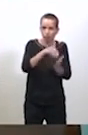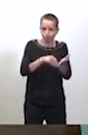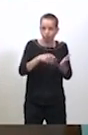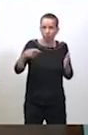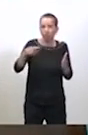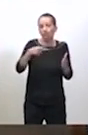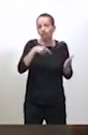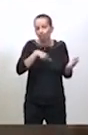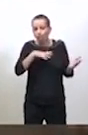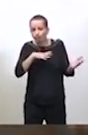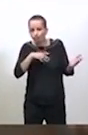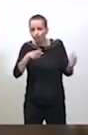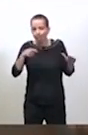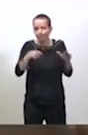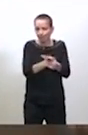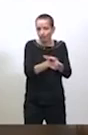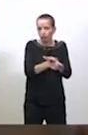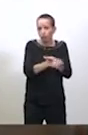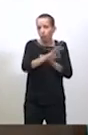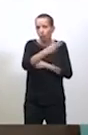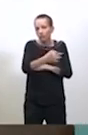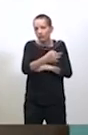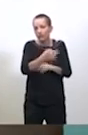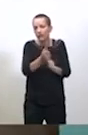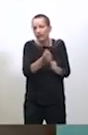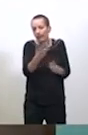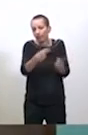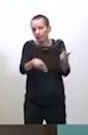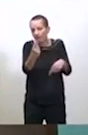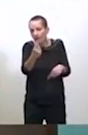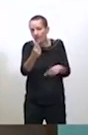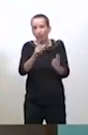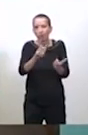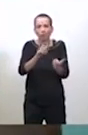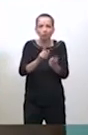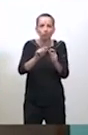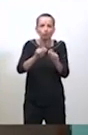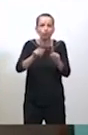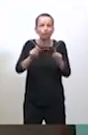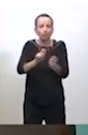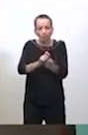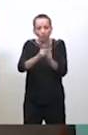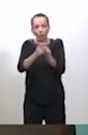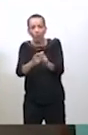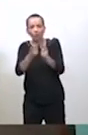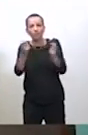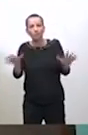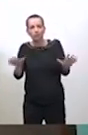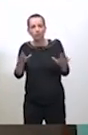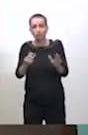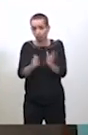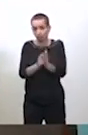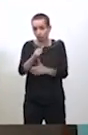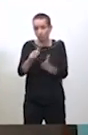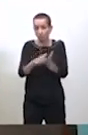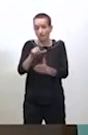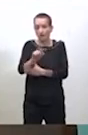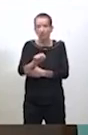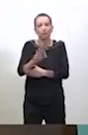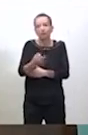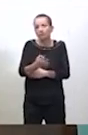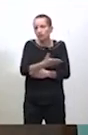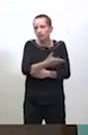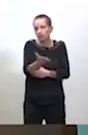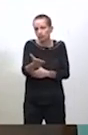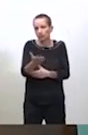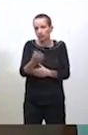certains en 2020. Il y a quelques réalisations, quelques réorientations budgétaires que nous avons faites dès 2020. Mais oui, nous avons